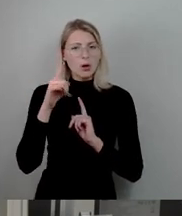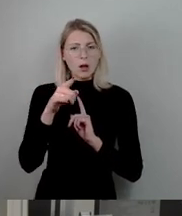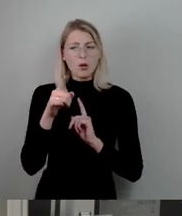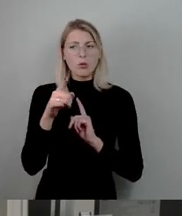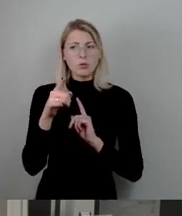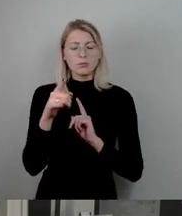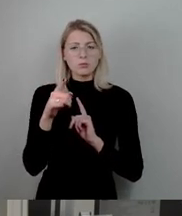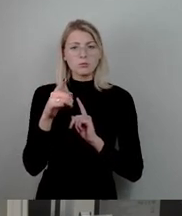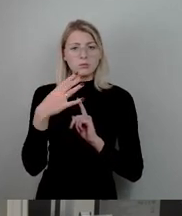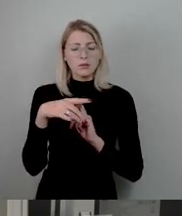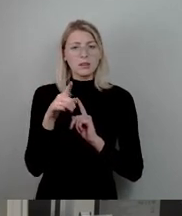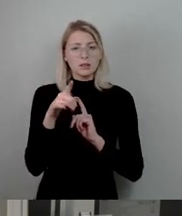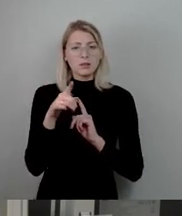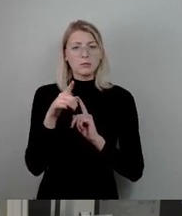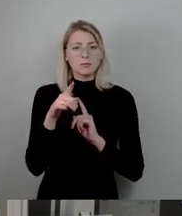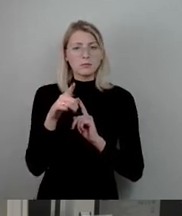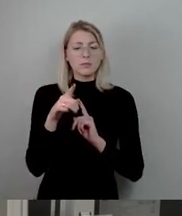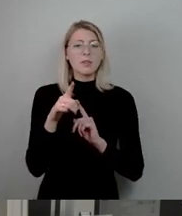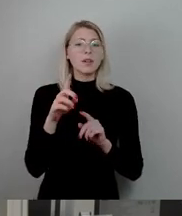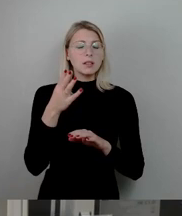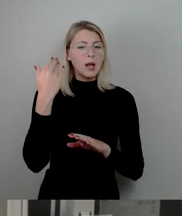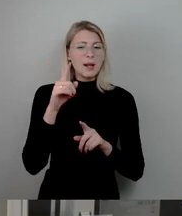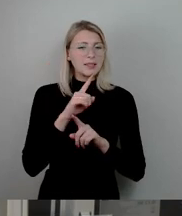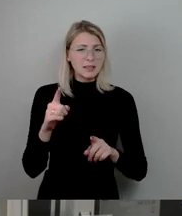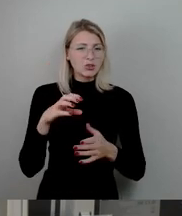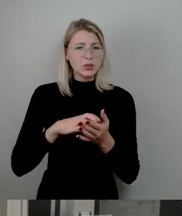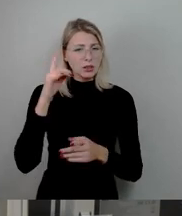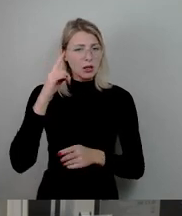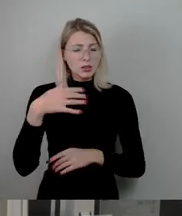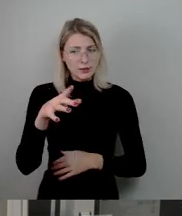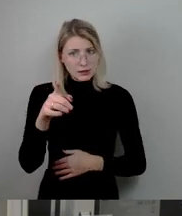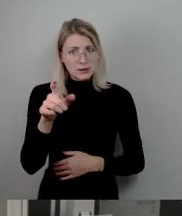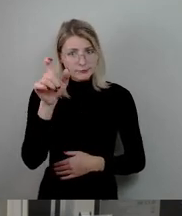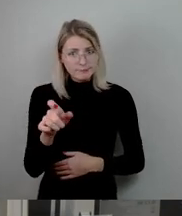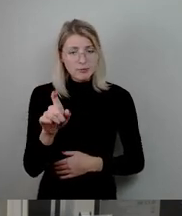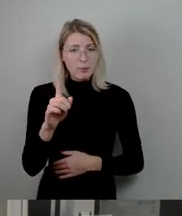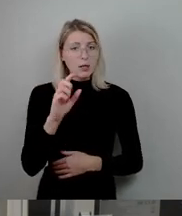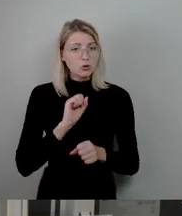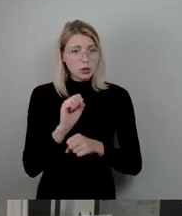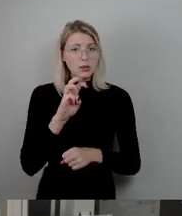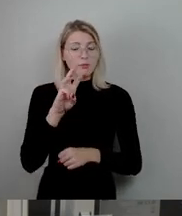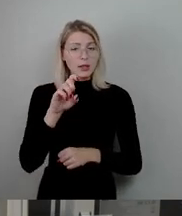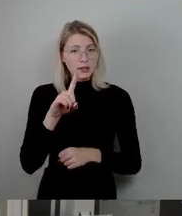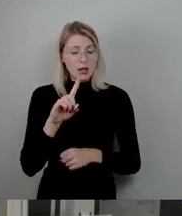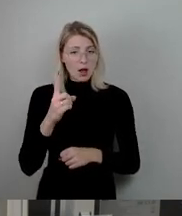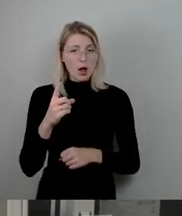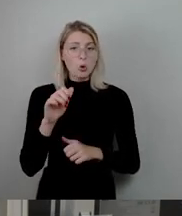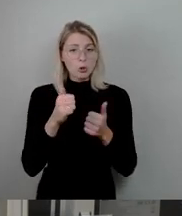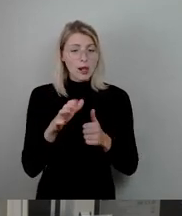ich mich erinnern kann, als Nicht-Stadtrat damals, haben Sie aber auch das WED-Modell mitgründet im Stadtrat.